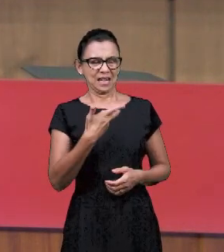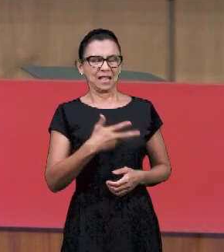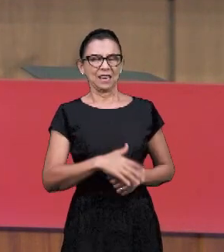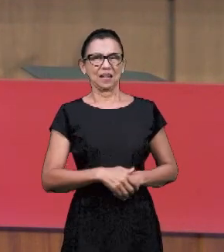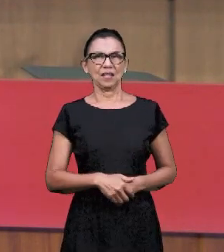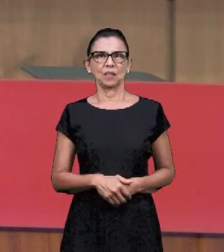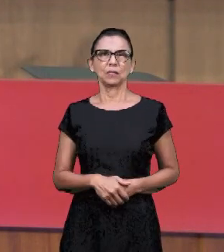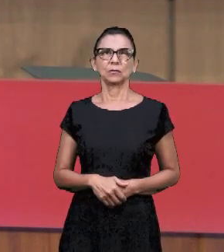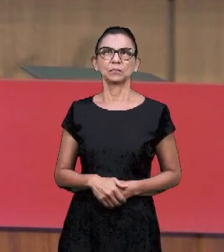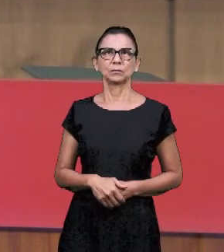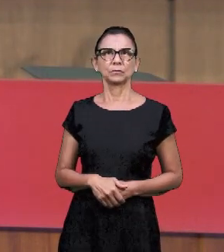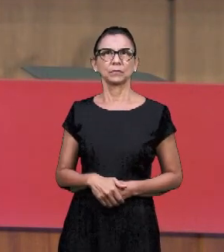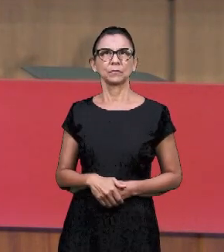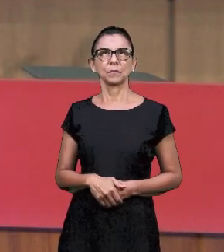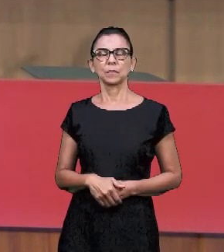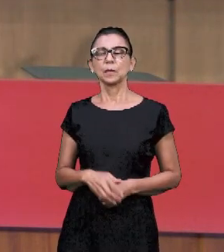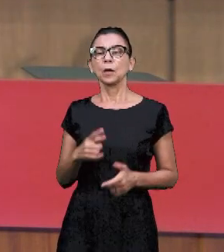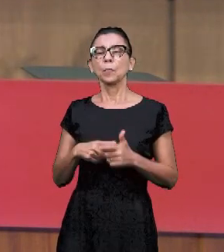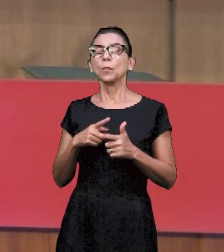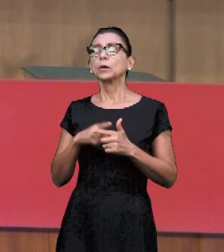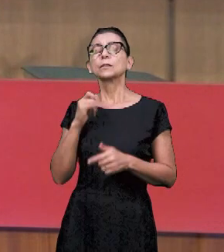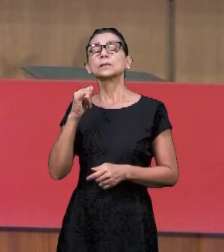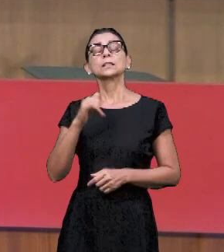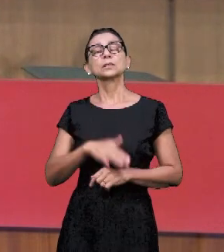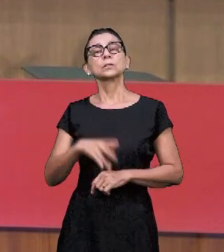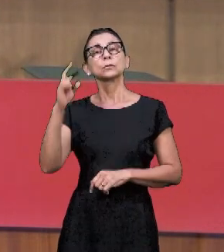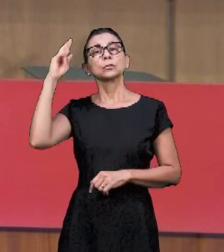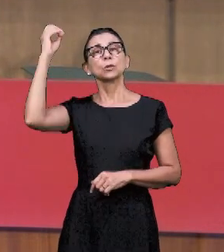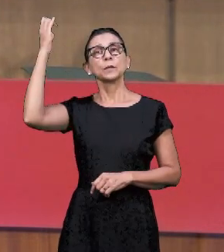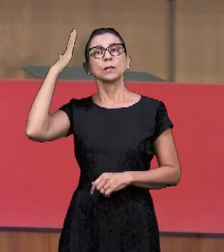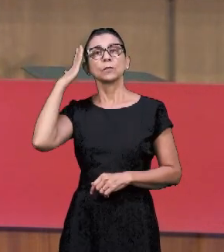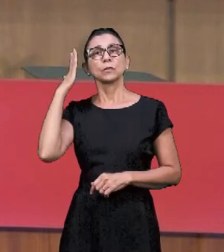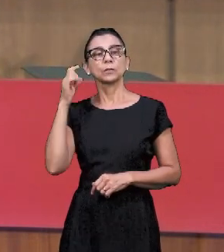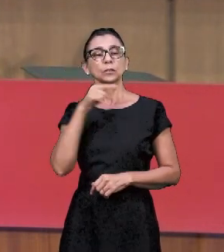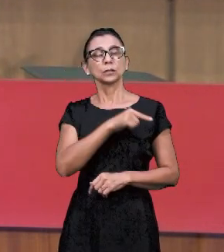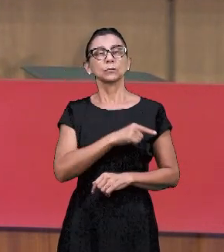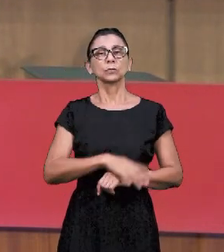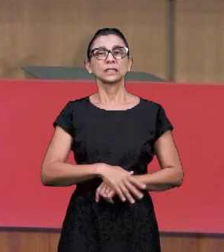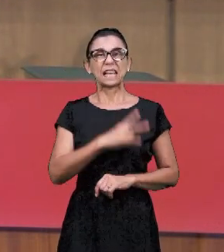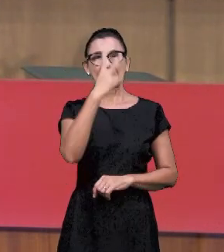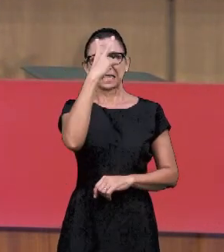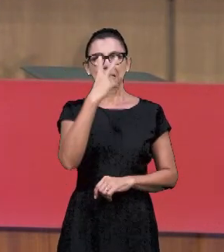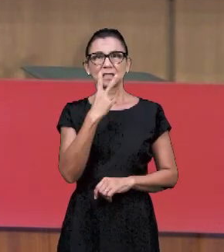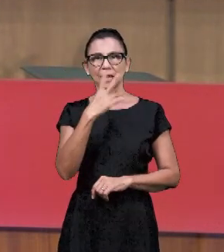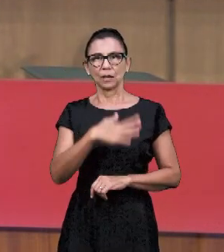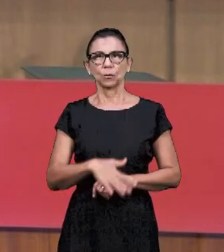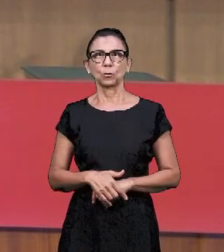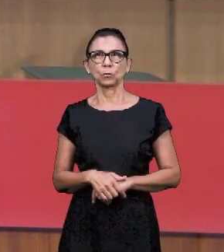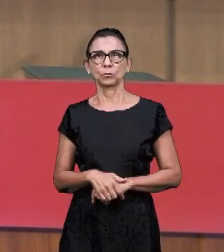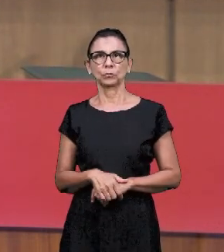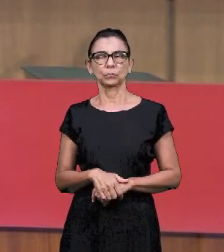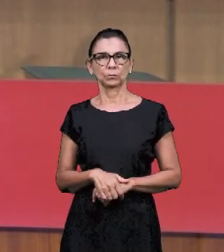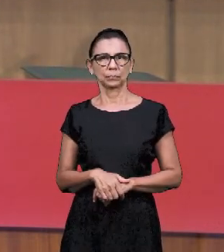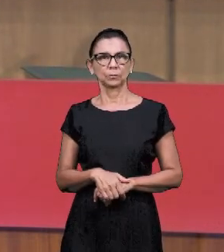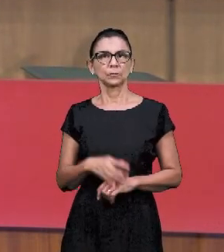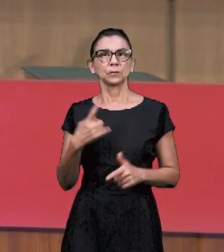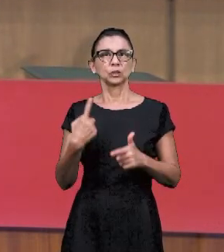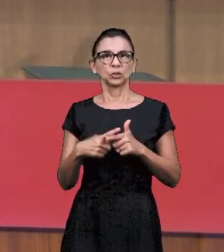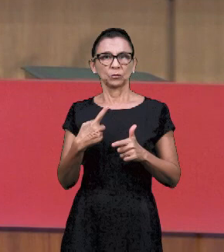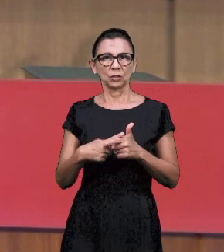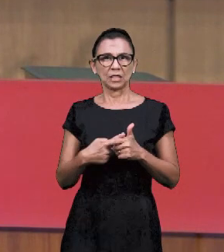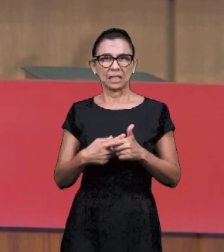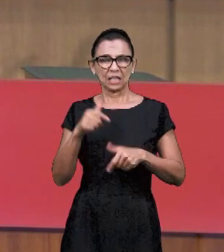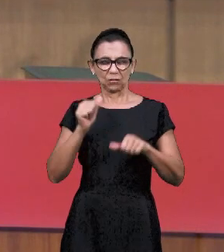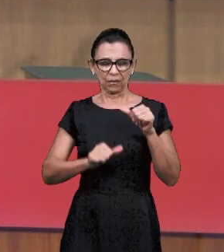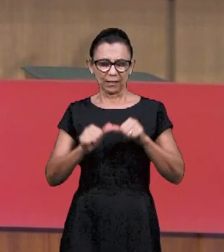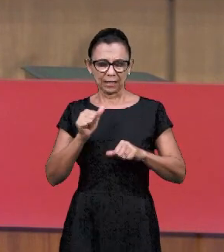ты. говорит, ты что, Иона? Я – слуга человека, да. Почему ты говоришь это? Потому что Бог открыл, что ты слуга